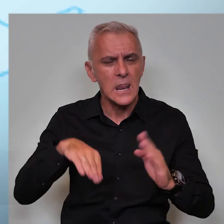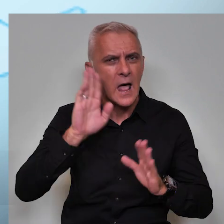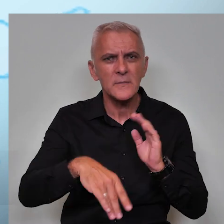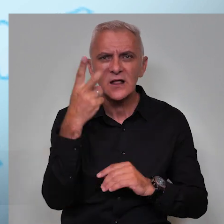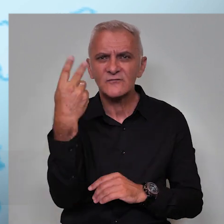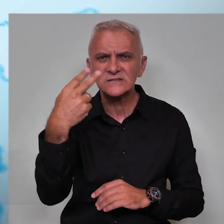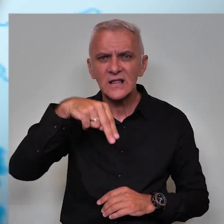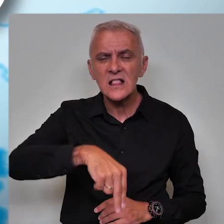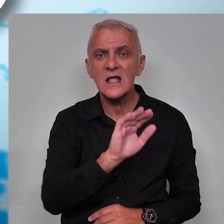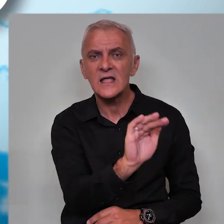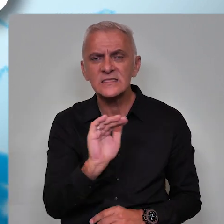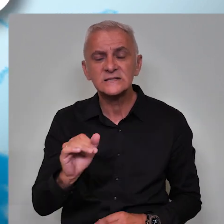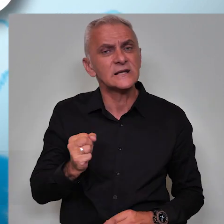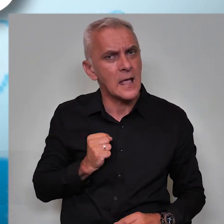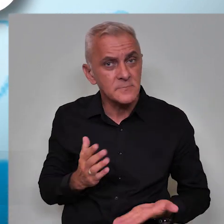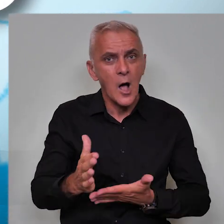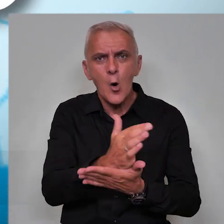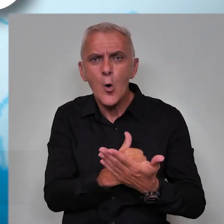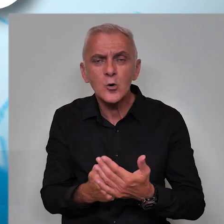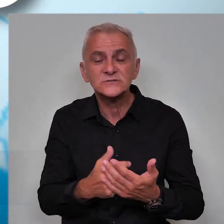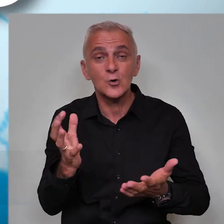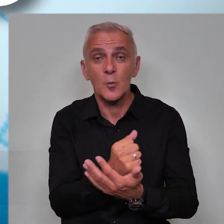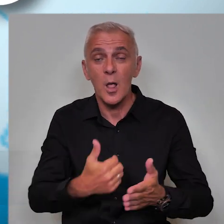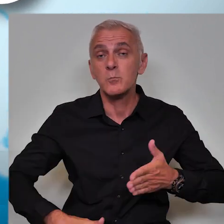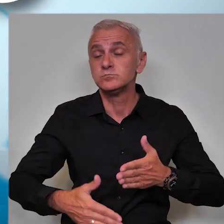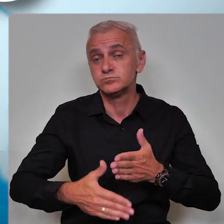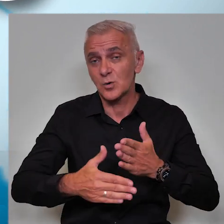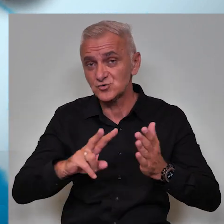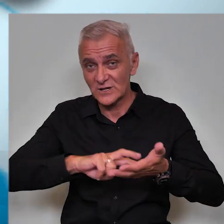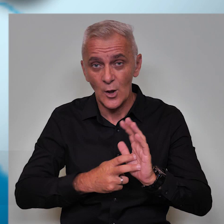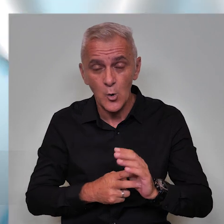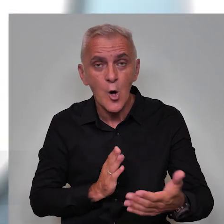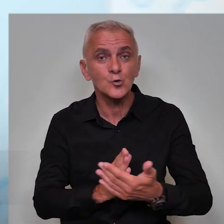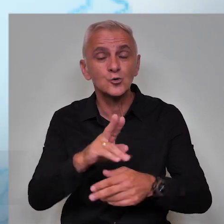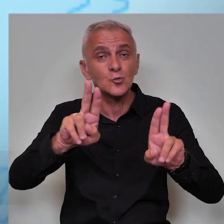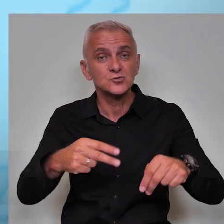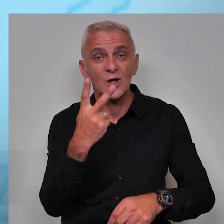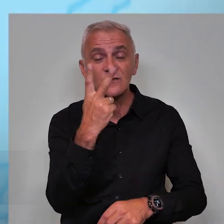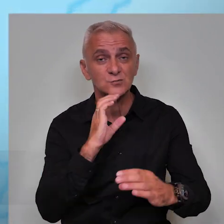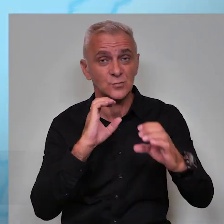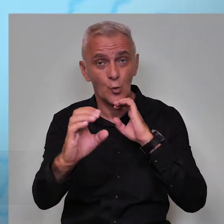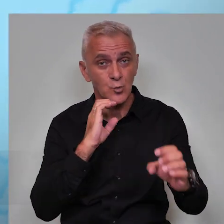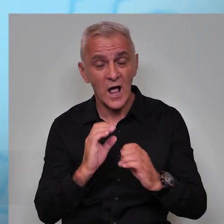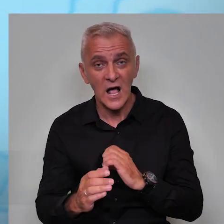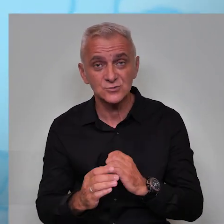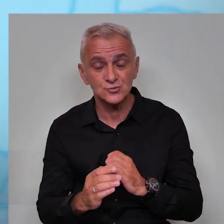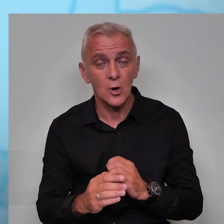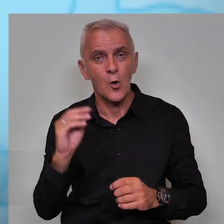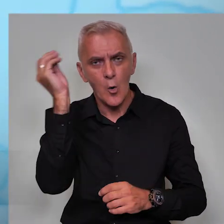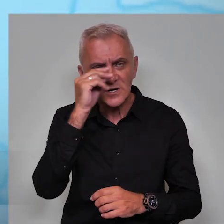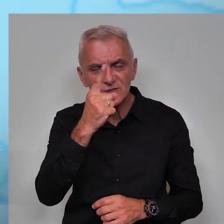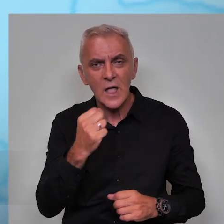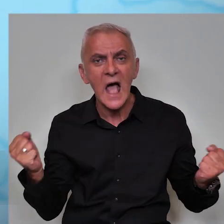najmanje 20.000 djece imalo korist od primjene asistivnih tehnologija kroz omogućenu dvosmjernu komunikaciju,